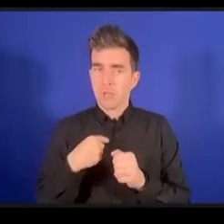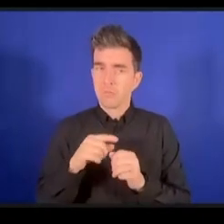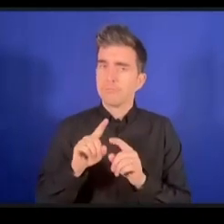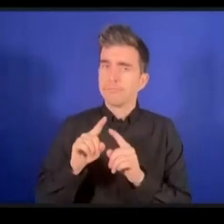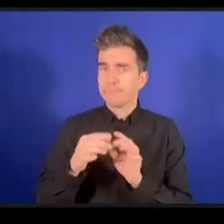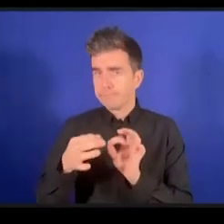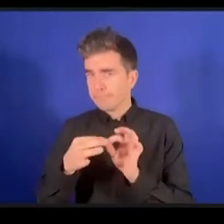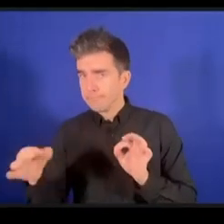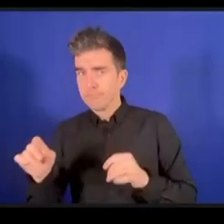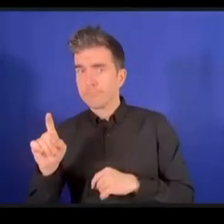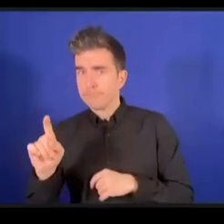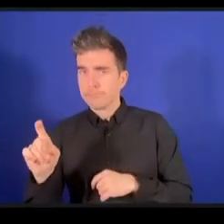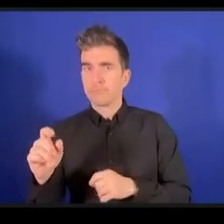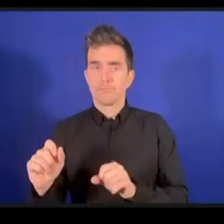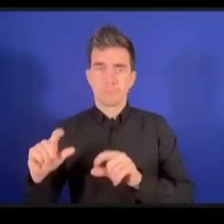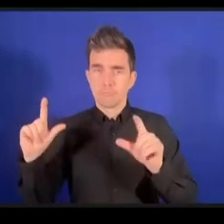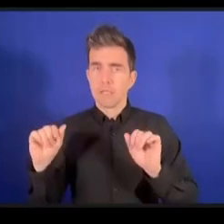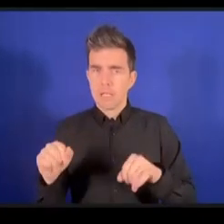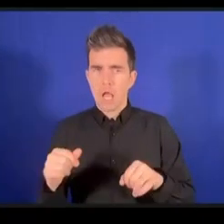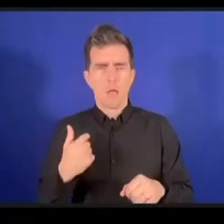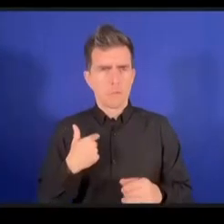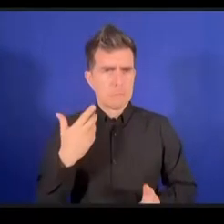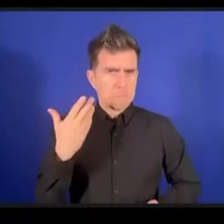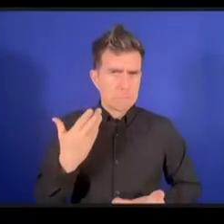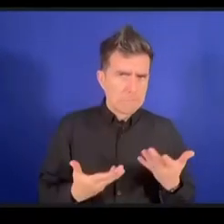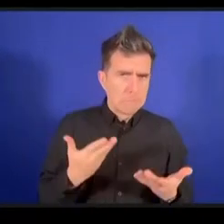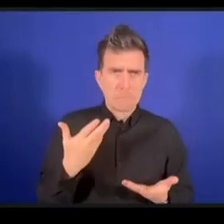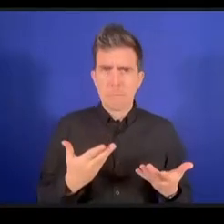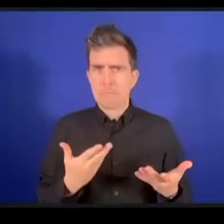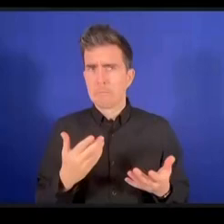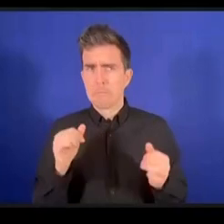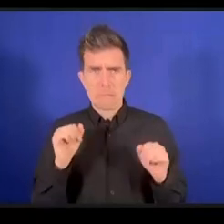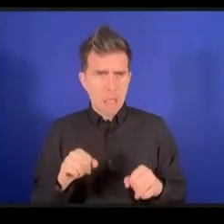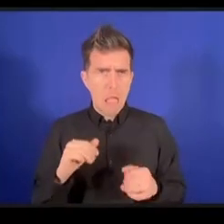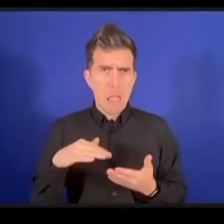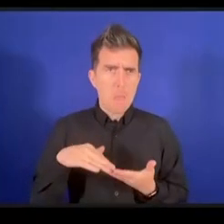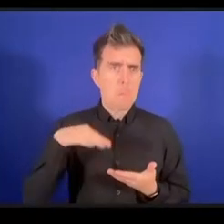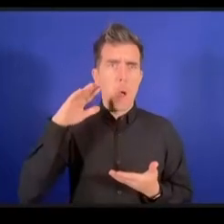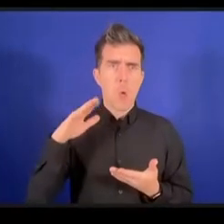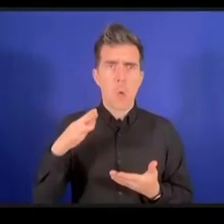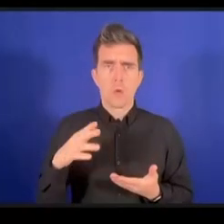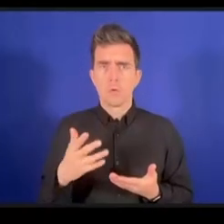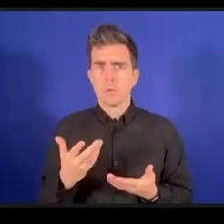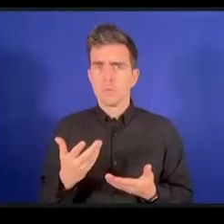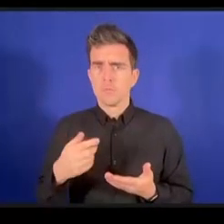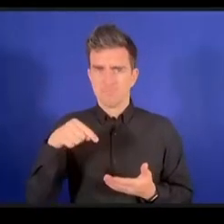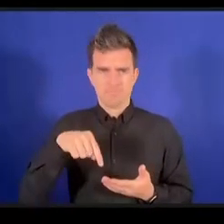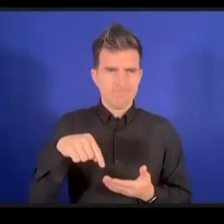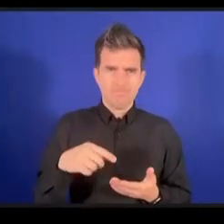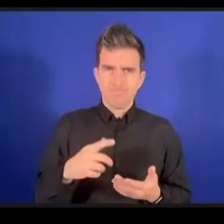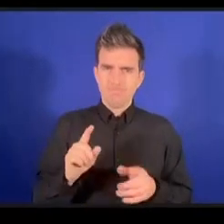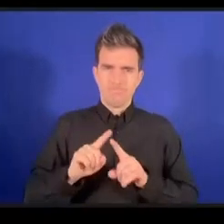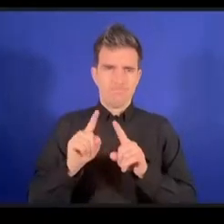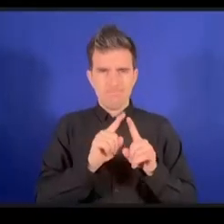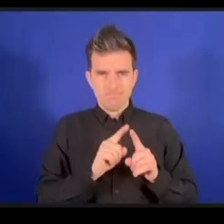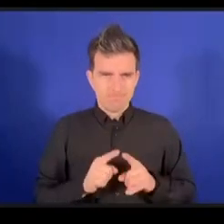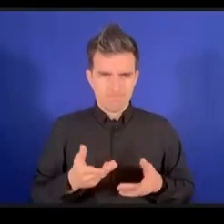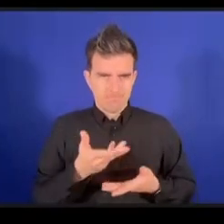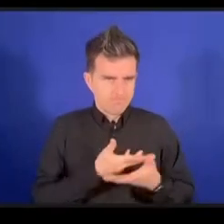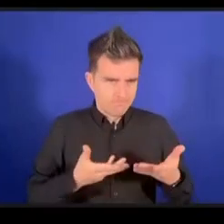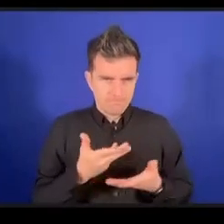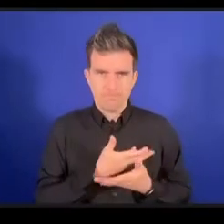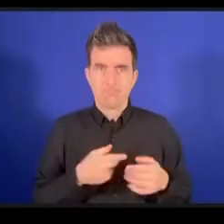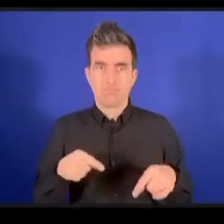لا أعرف إذا كانت هناك أي تحالفات أخرى في القاعة تريد أن تأخذ الكلمة في